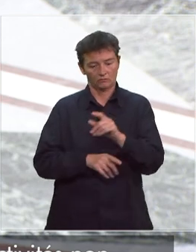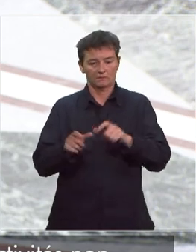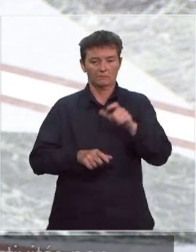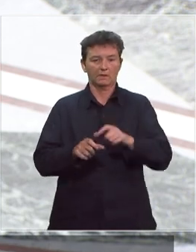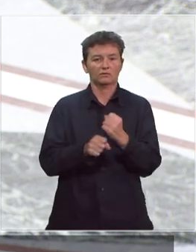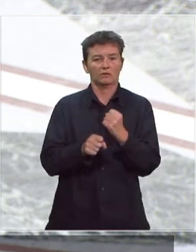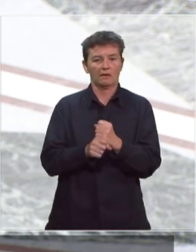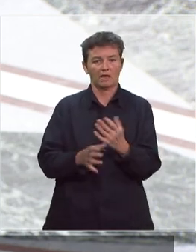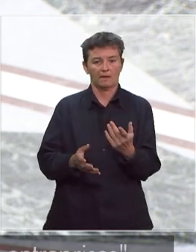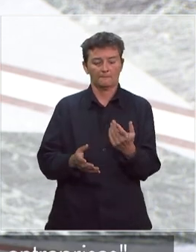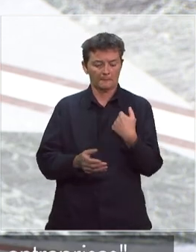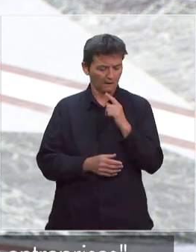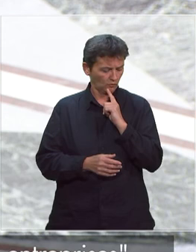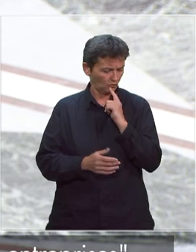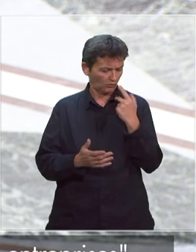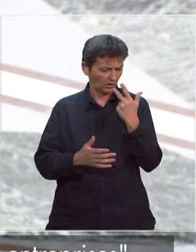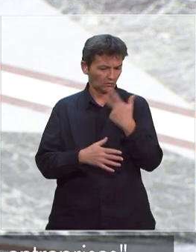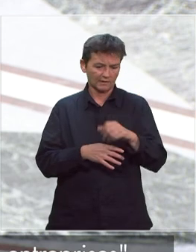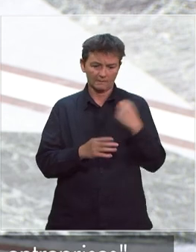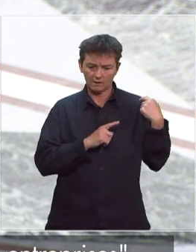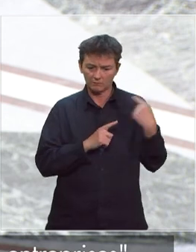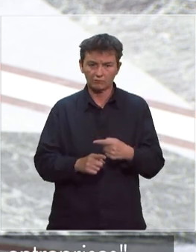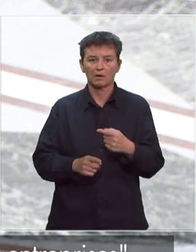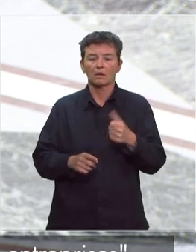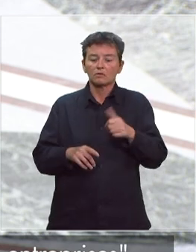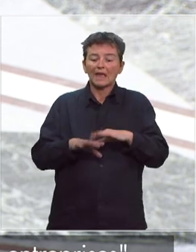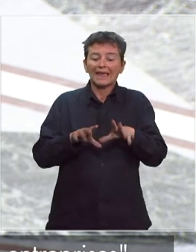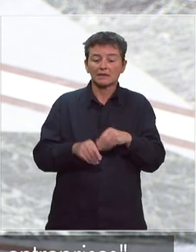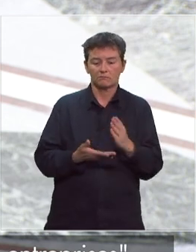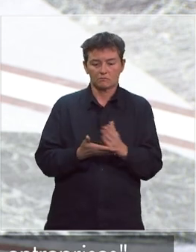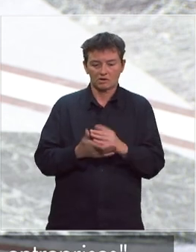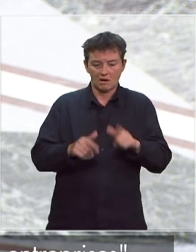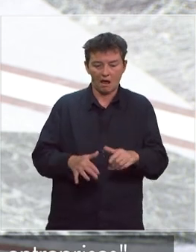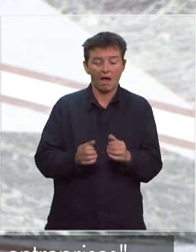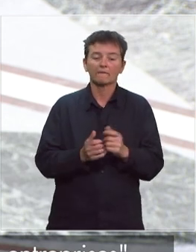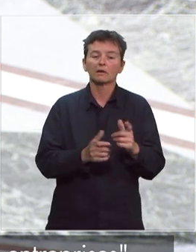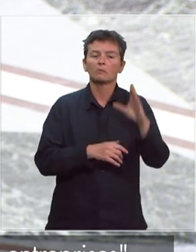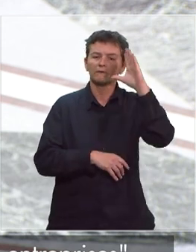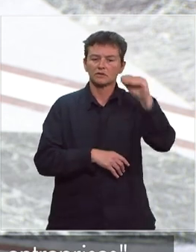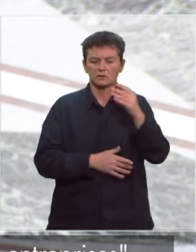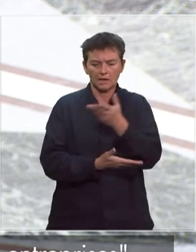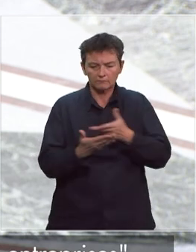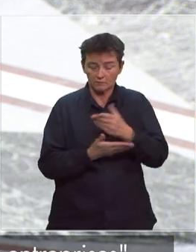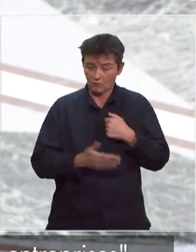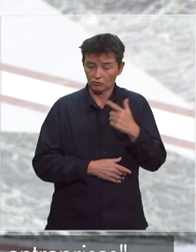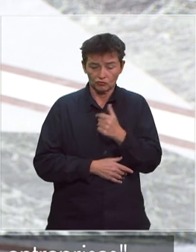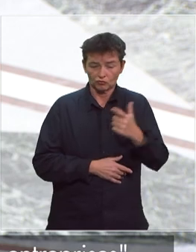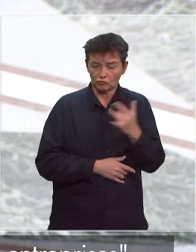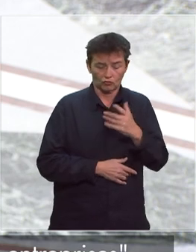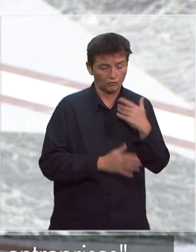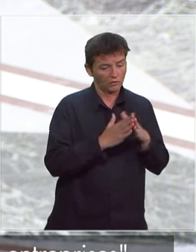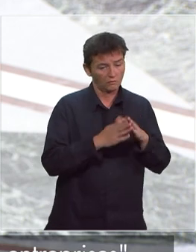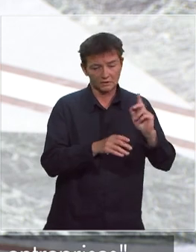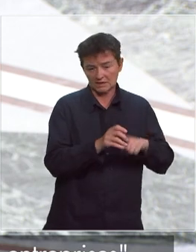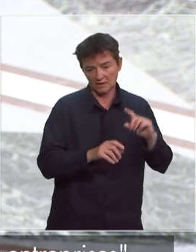C'est pour ça que depuis trois semaines, nous avons mis en place une équipe projet qui produit avec les professionnels, et je consulte tous les deux jours les partenaires sociaux sur ce